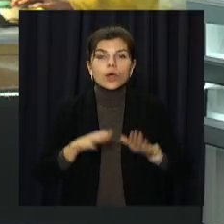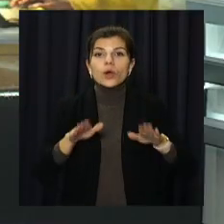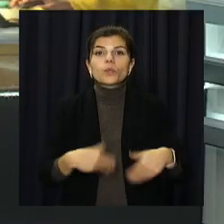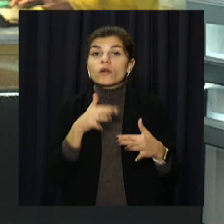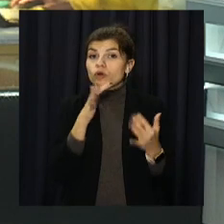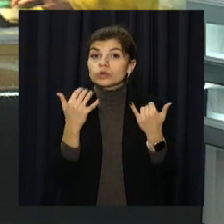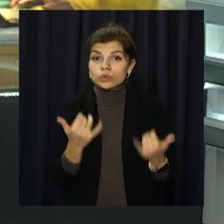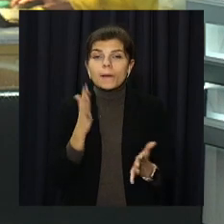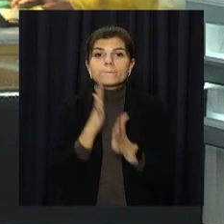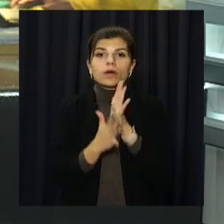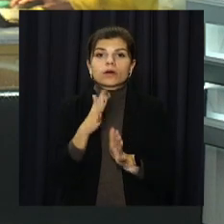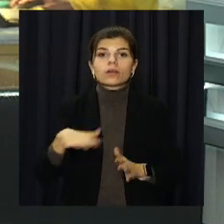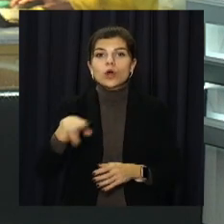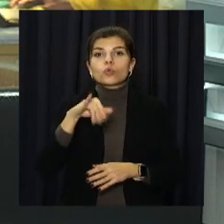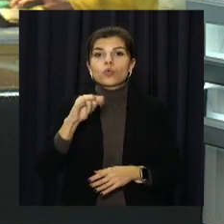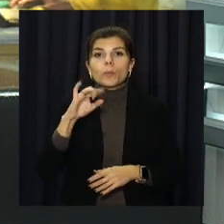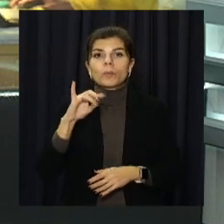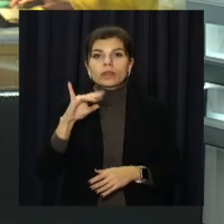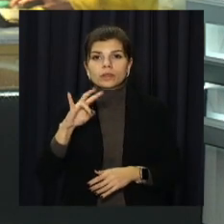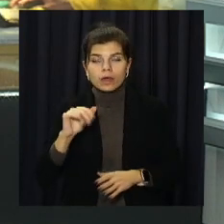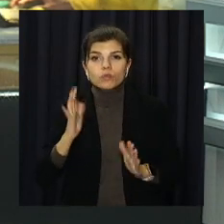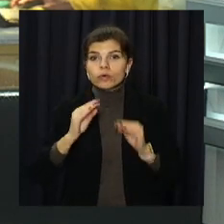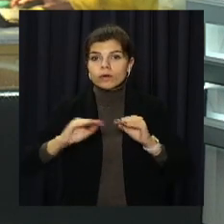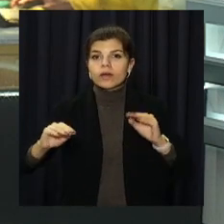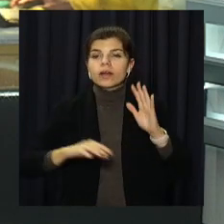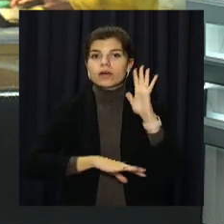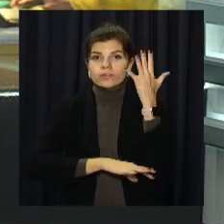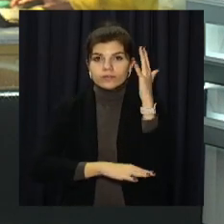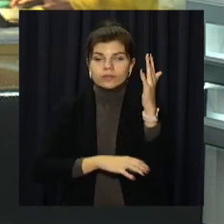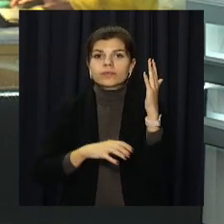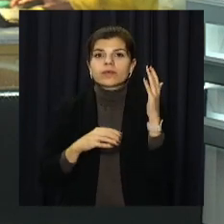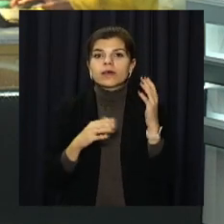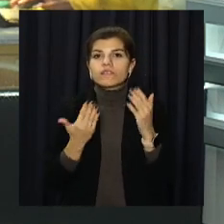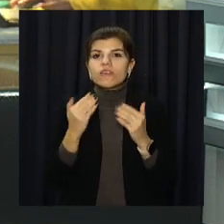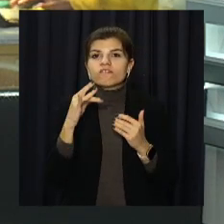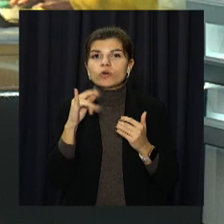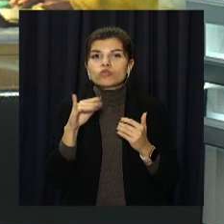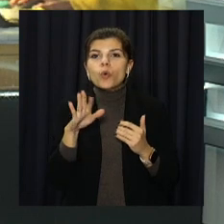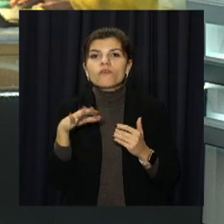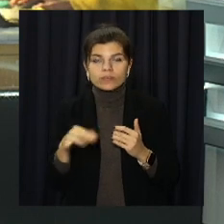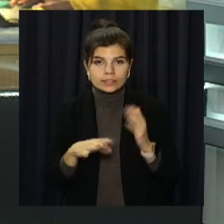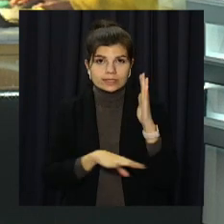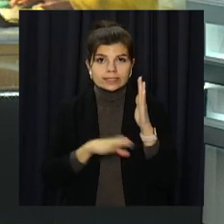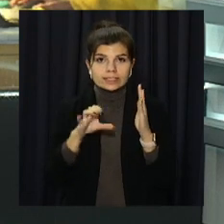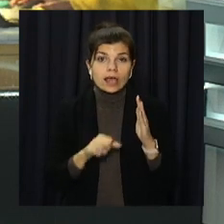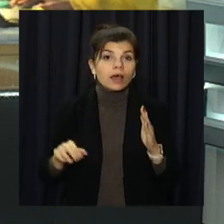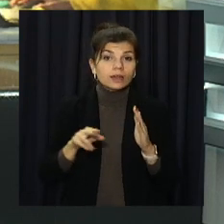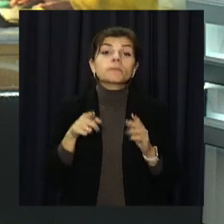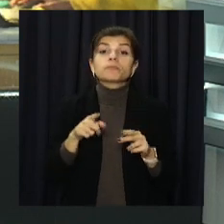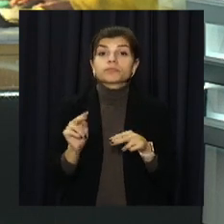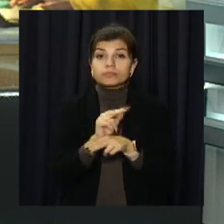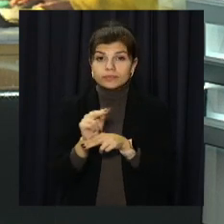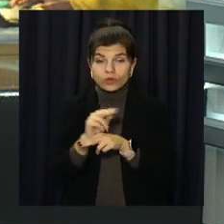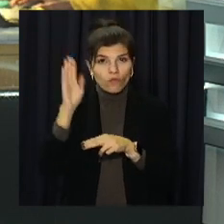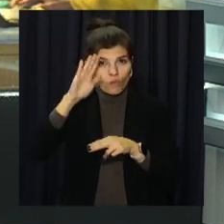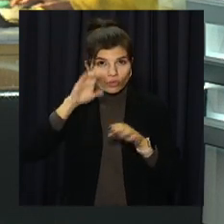осучаснення в парку Володі Дубініна висадять фруктовий сад. Зараз там триває капітальний ремонт. Підрядники вже завершили роботи з